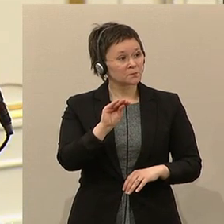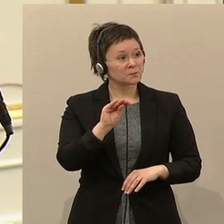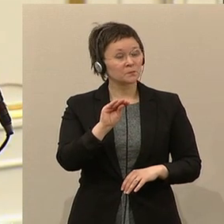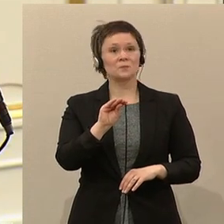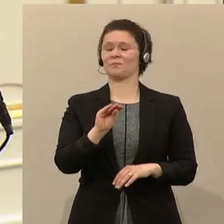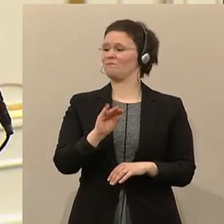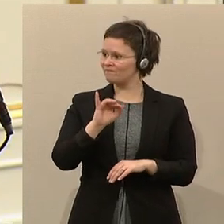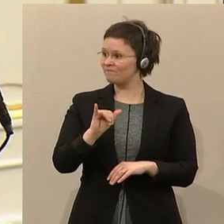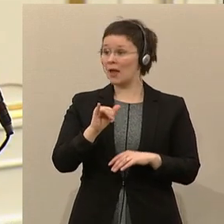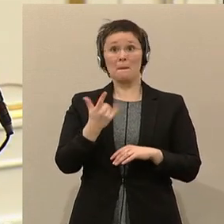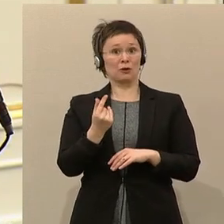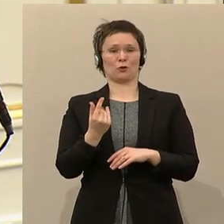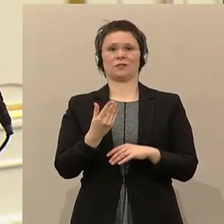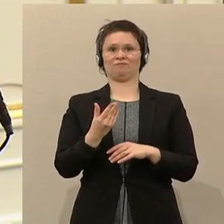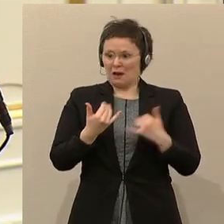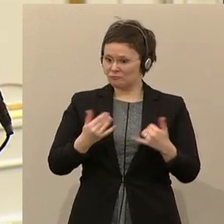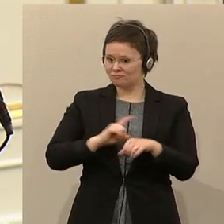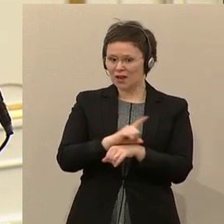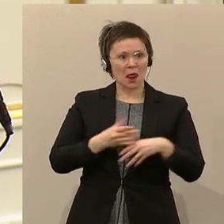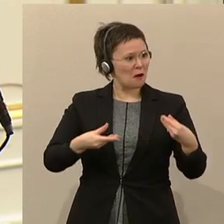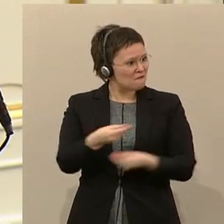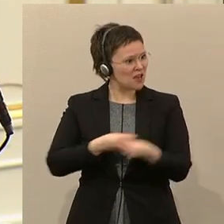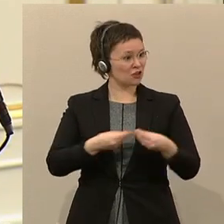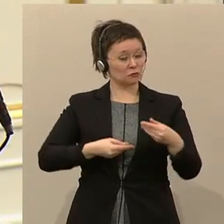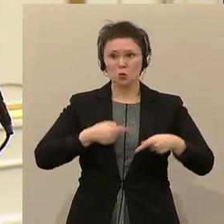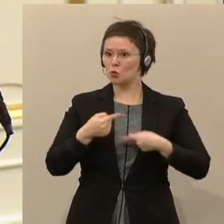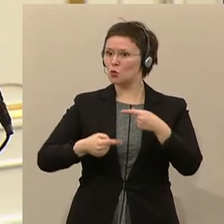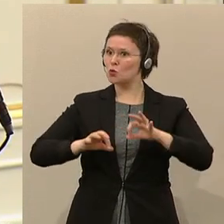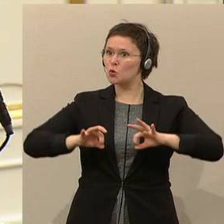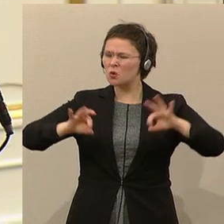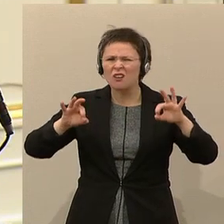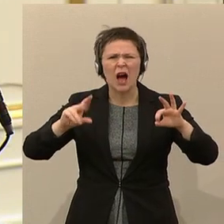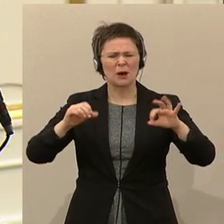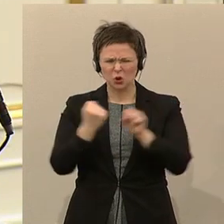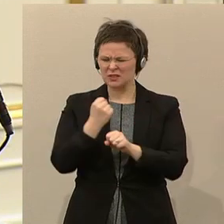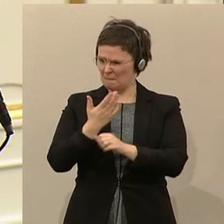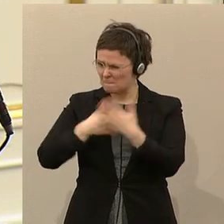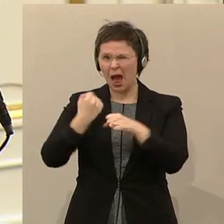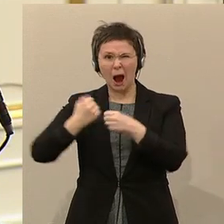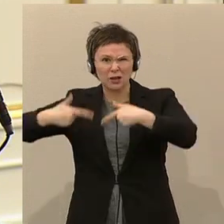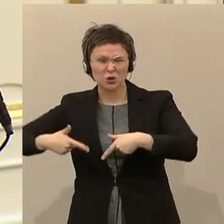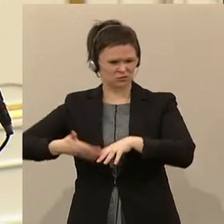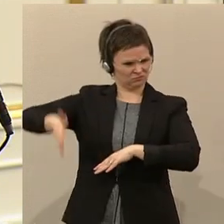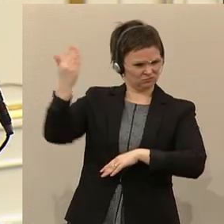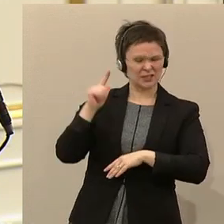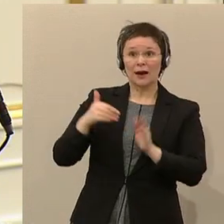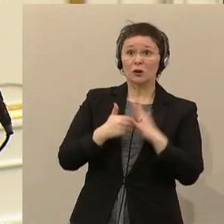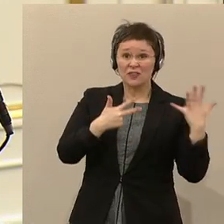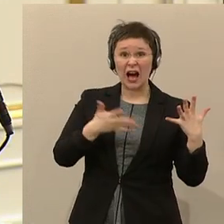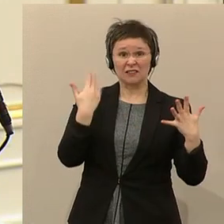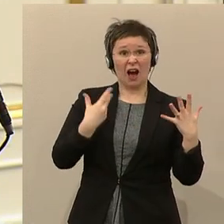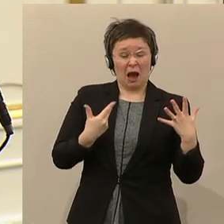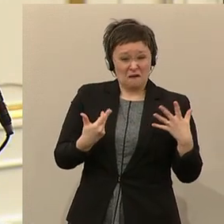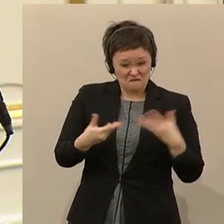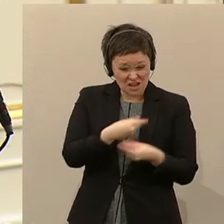Also in wirtschaftlich guten Zeiten mehr Arbeitslose zu haben, wie in wirtschaftlichen Krisenzeiten, ist schon ein starkes Stück.